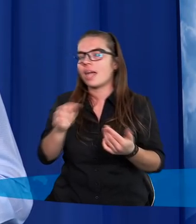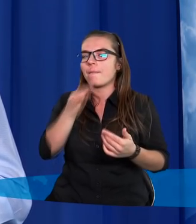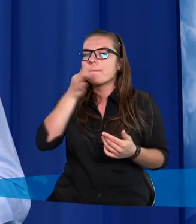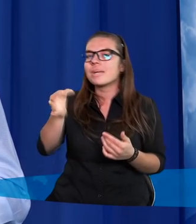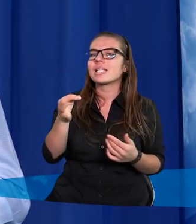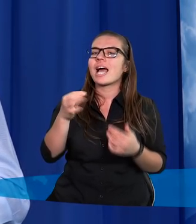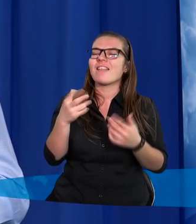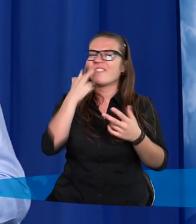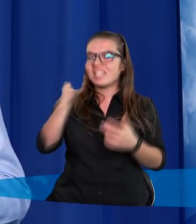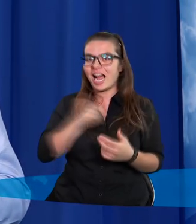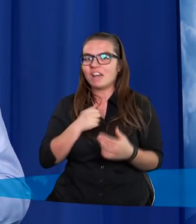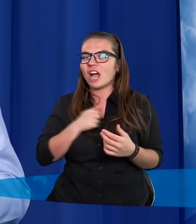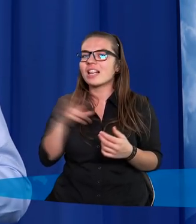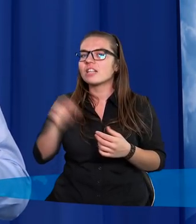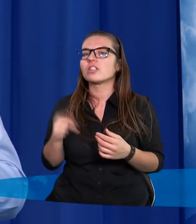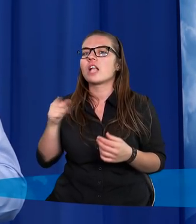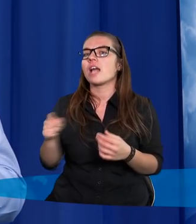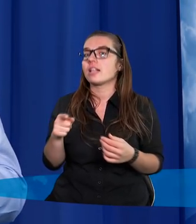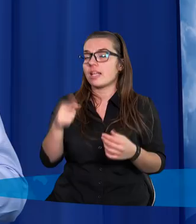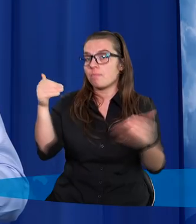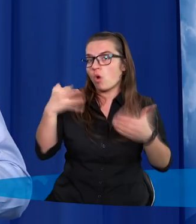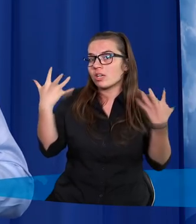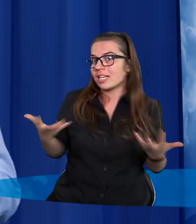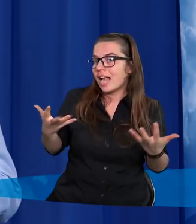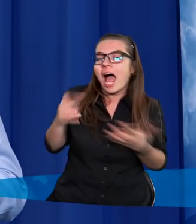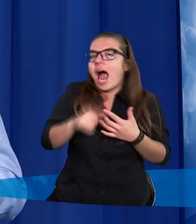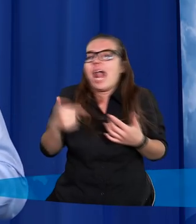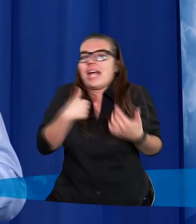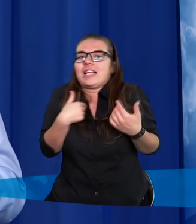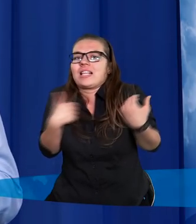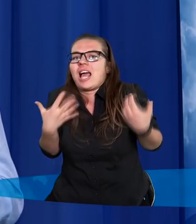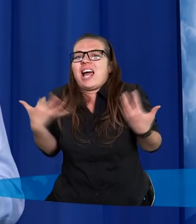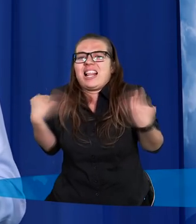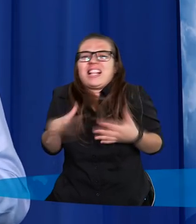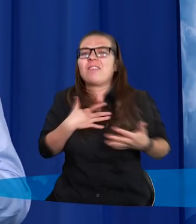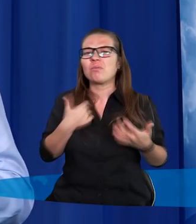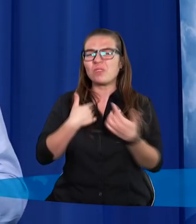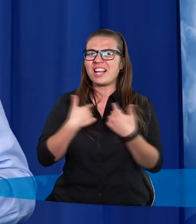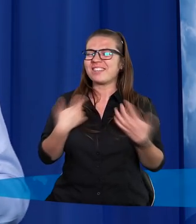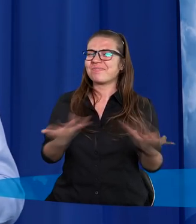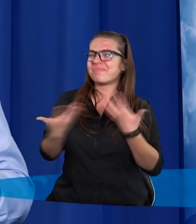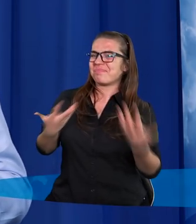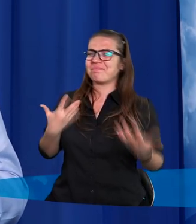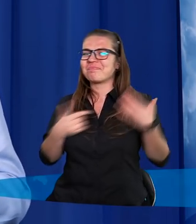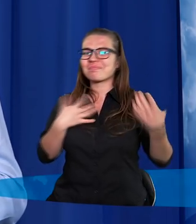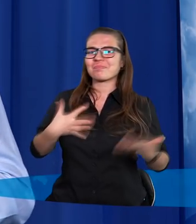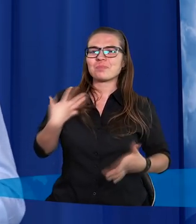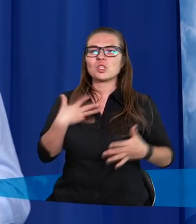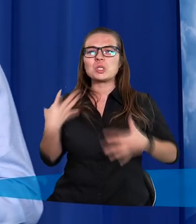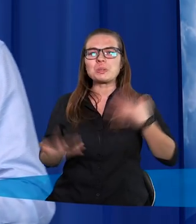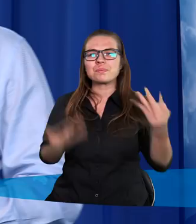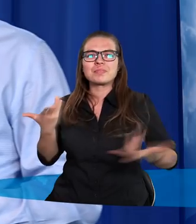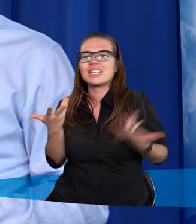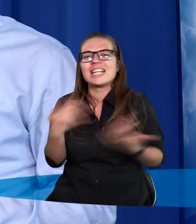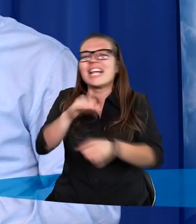pytanie, które wyrażało, że no, ty może chcesz, ale ja nie chcę, ja tego nie czuję. Wewnętrznie jakoś, jakoś no, nie